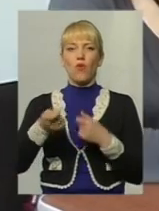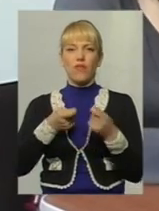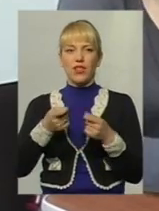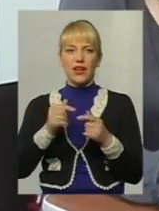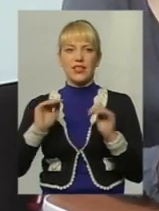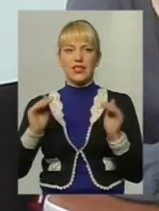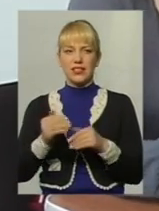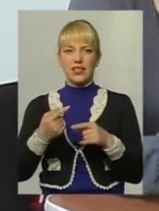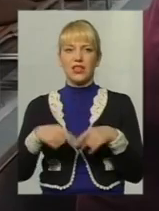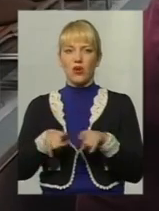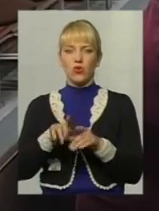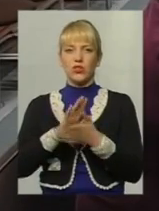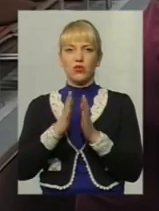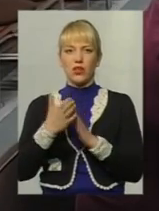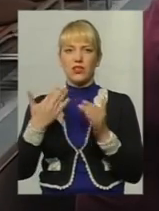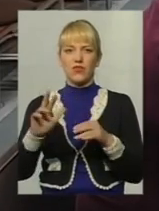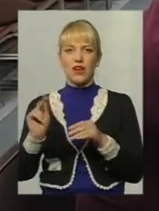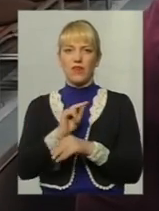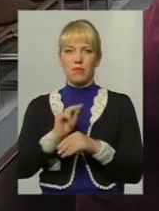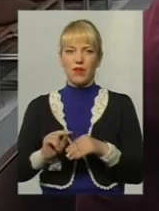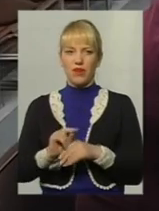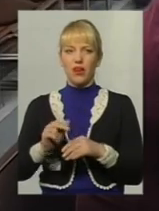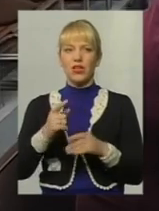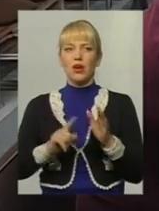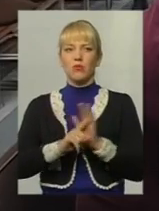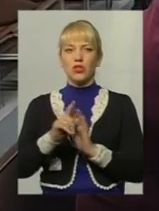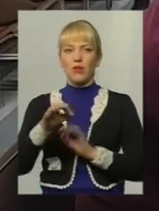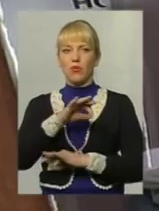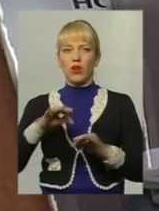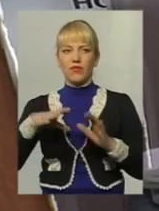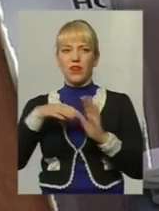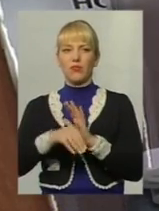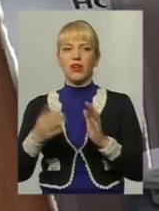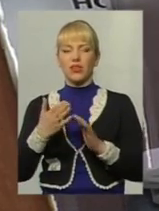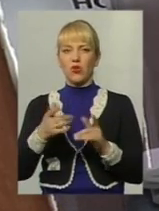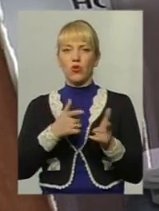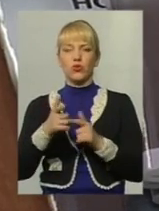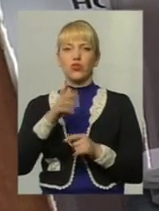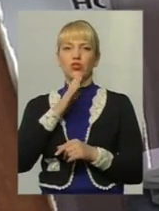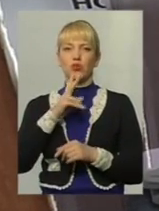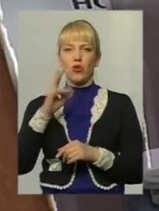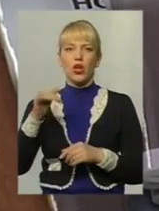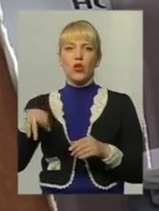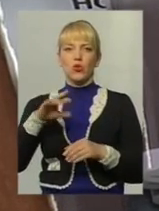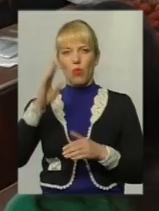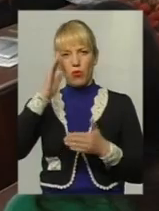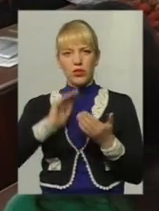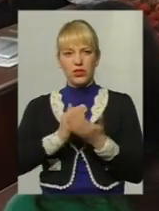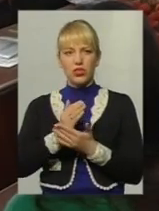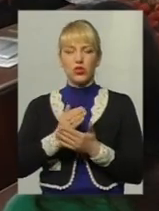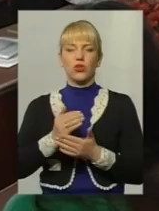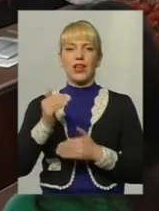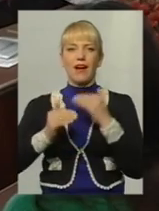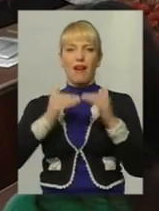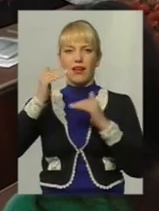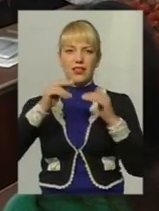низьке, таку ситуацію вже взялись виправляти. Запустили проект, в рамках якого готують жінок до політичної кар'єри. Бути